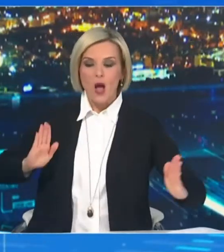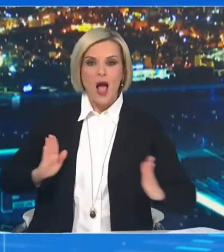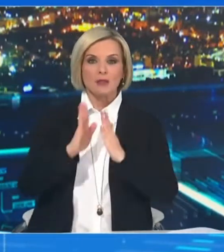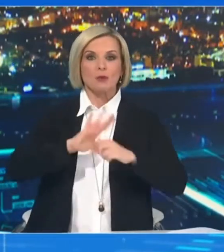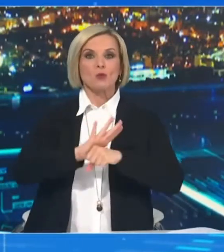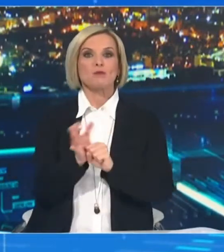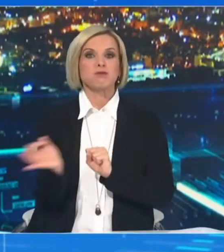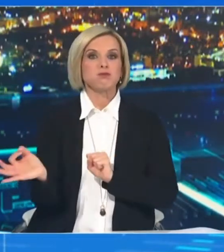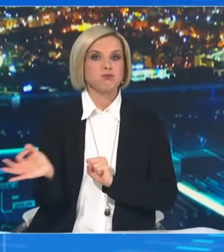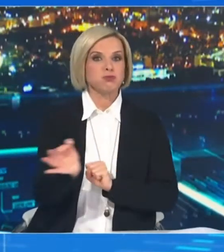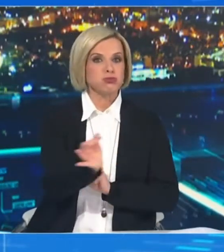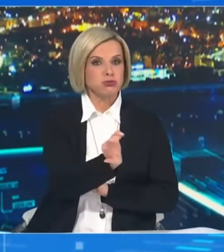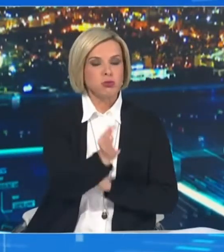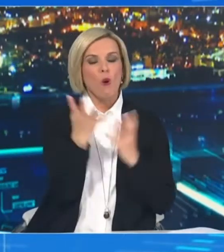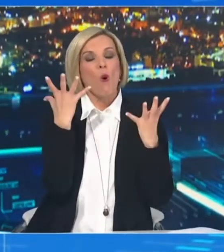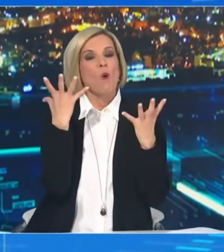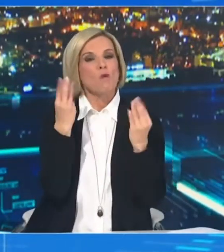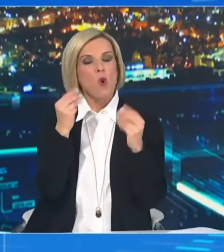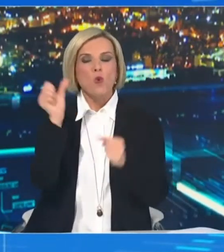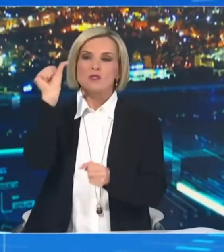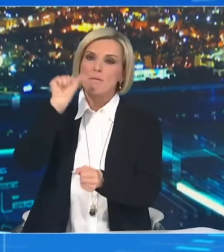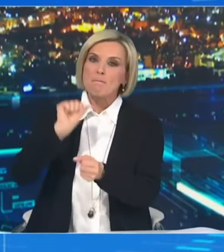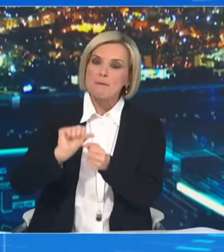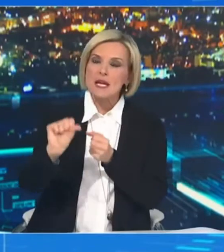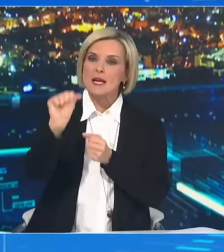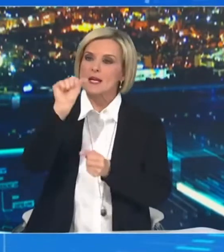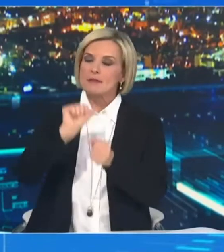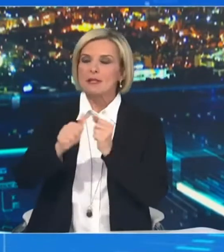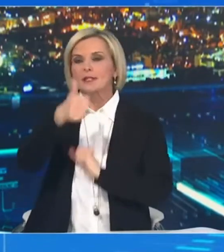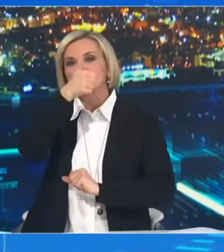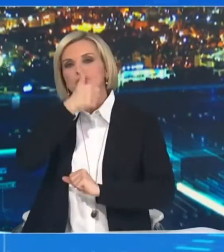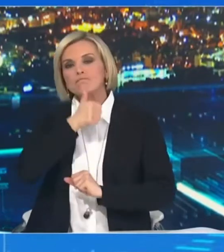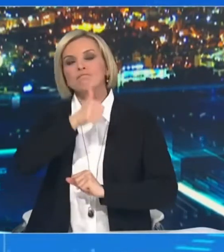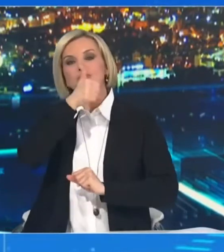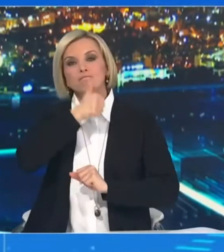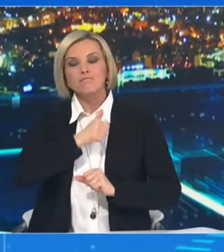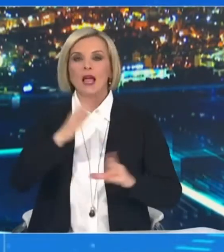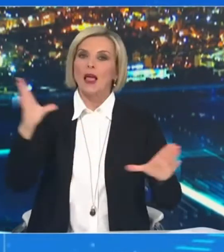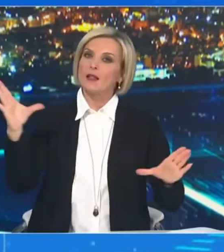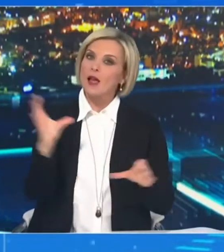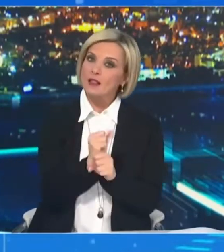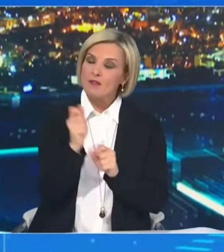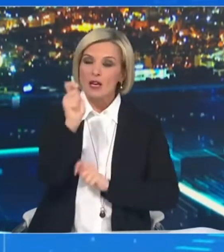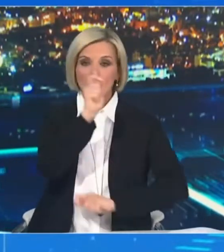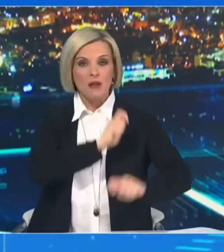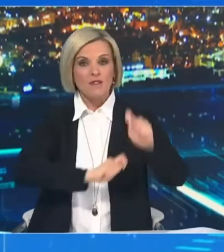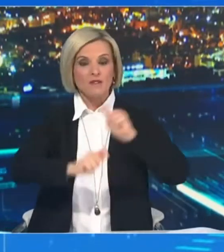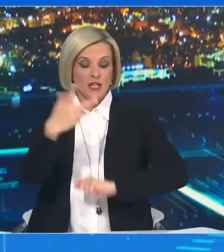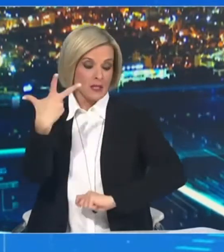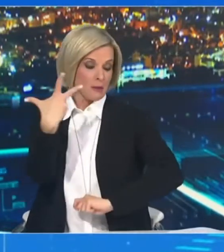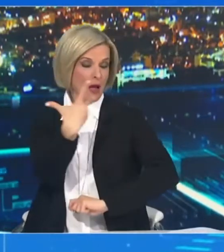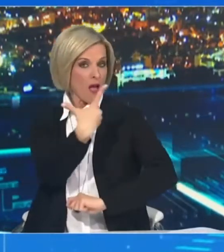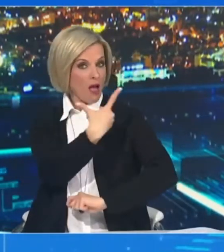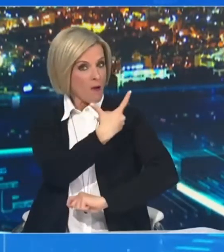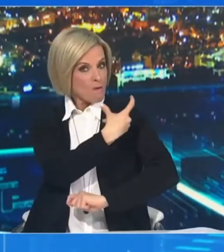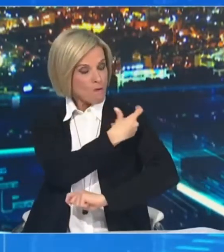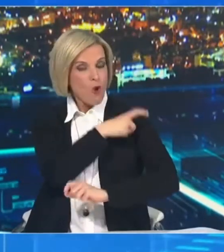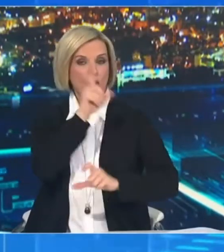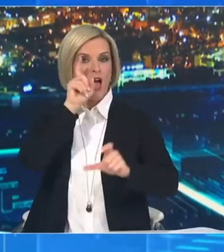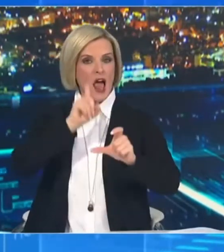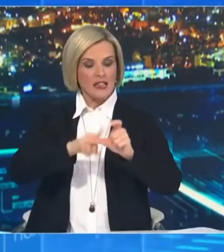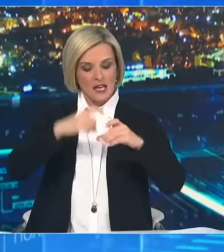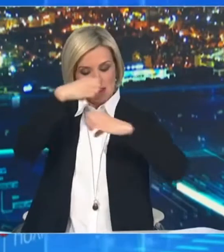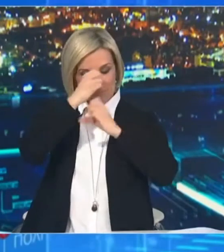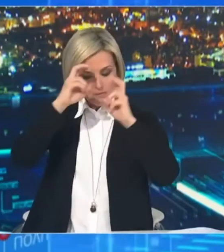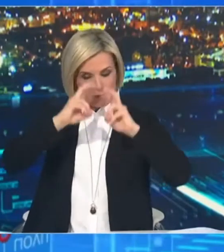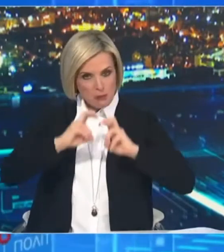κορονοϊό για μήνες ήταν η παρασκευή ενός εμβολίου. Τα εμβόλια παρασκευάστηκαν και μετά